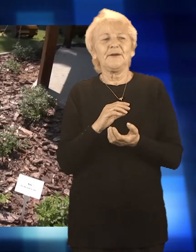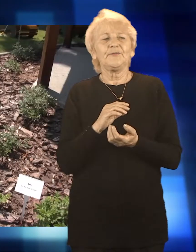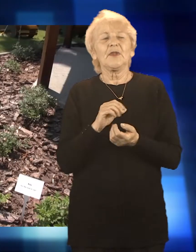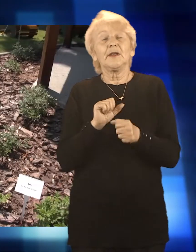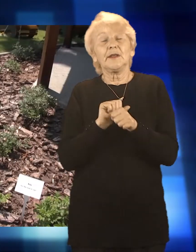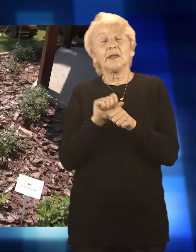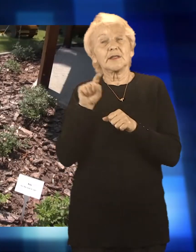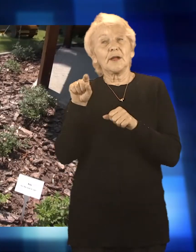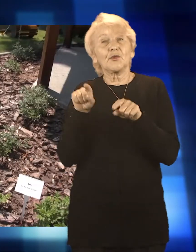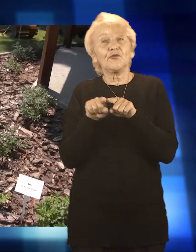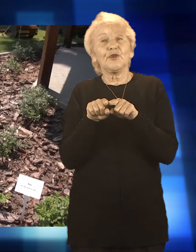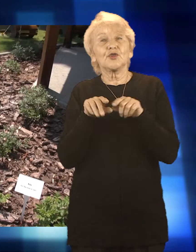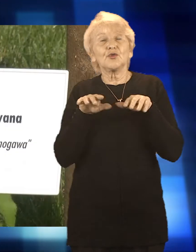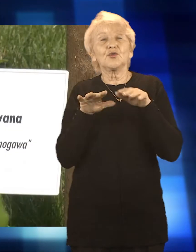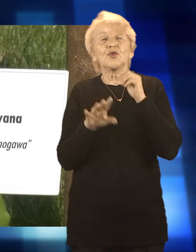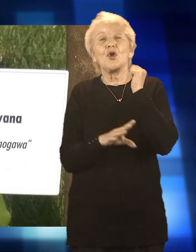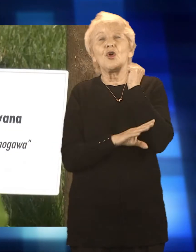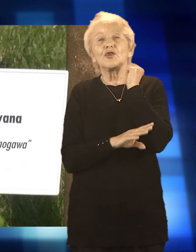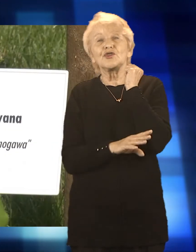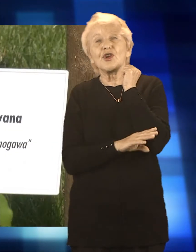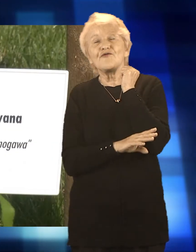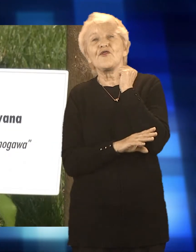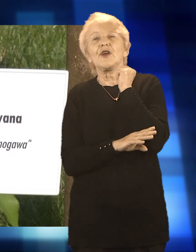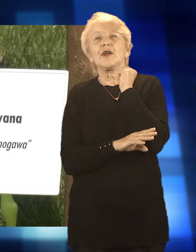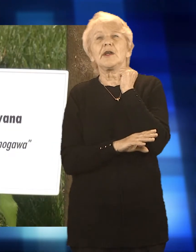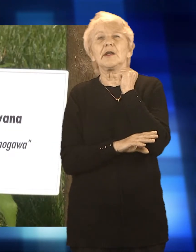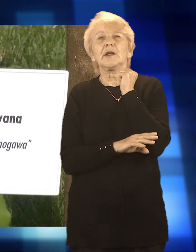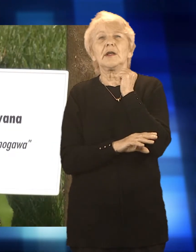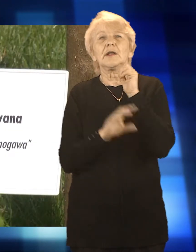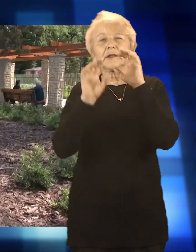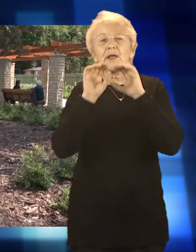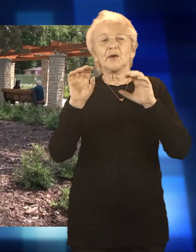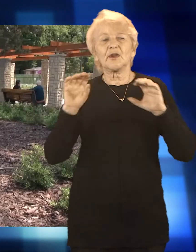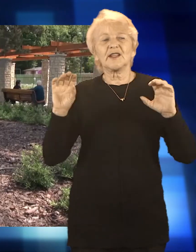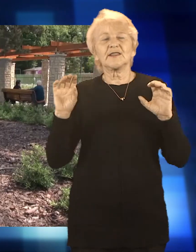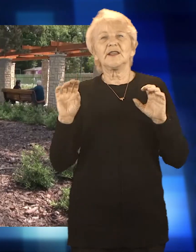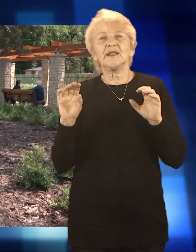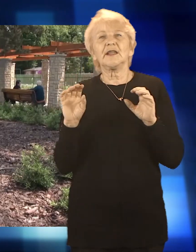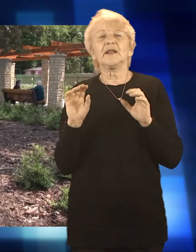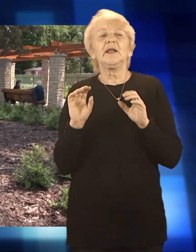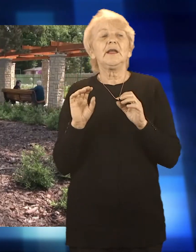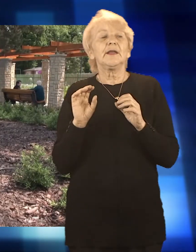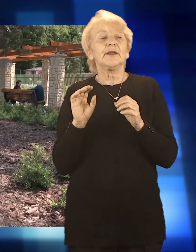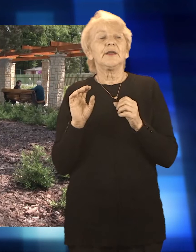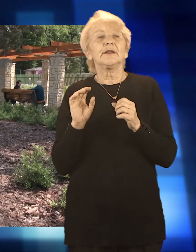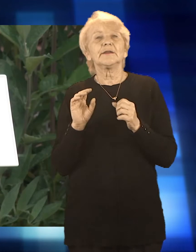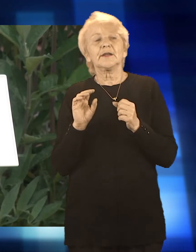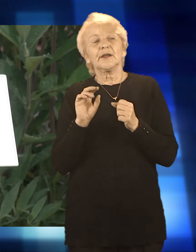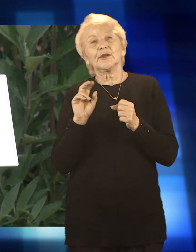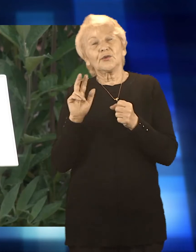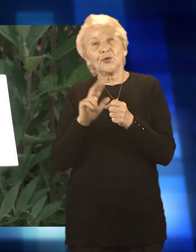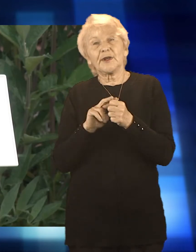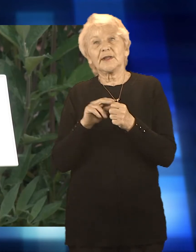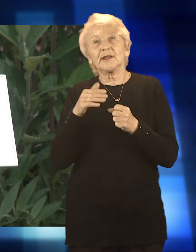szereg drzew ozdobnych w postaci wiśni ozdobnych, grusz, które zostały nasadzone, brzusz,